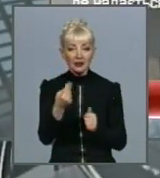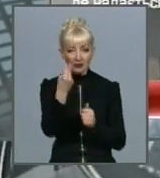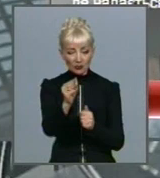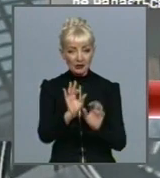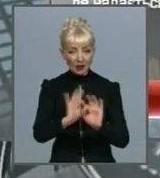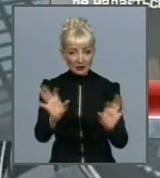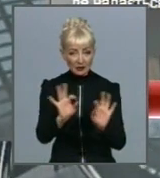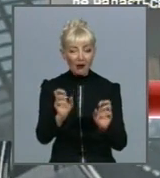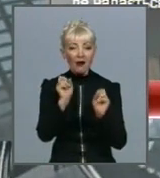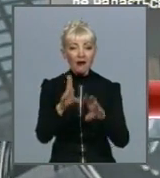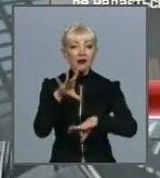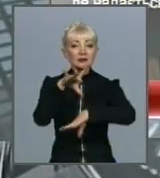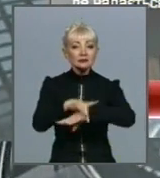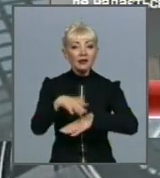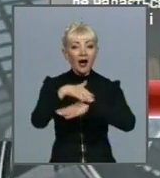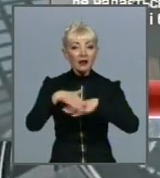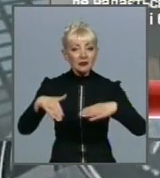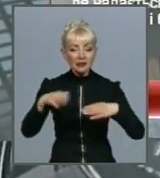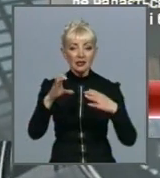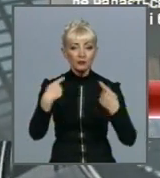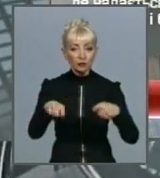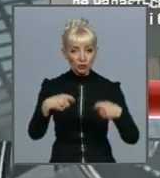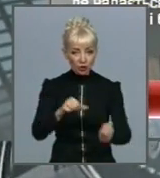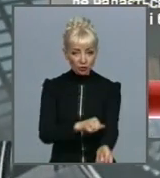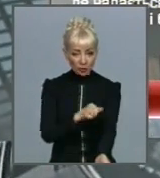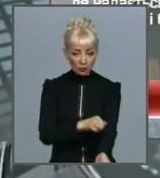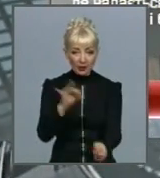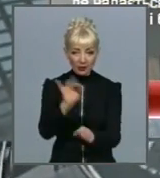каналів з продажу наркотиків і блокувати їх.